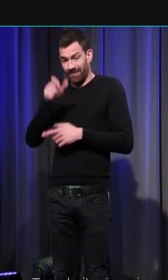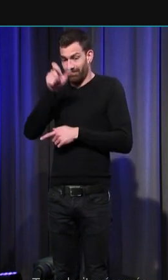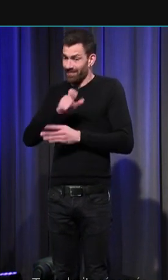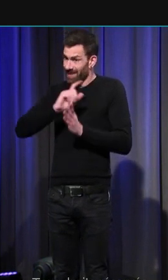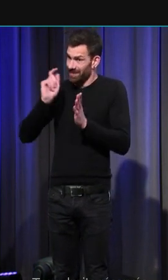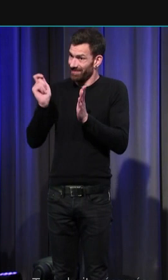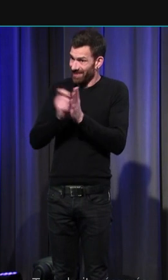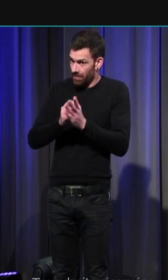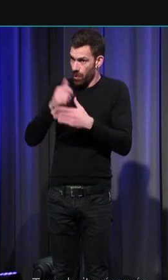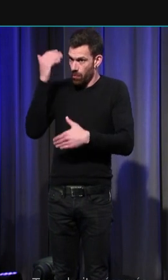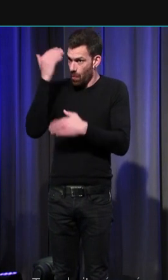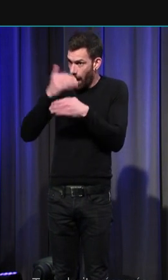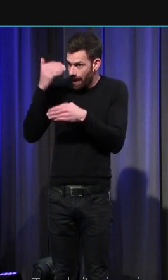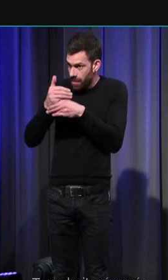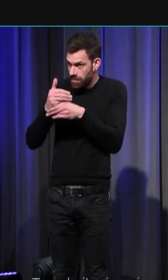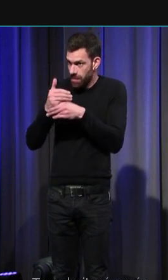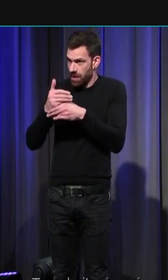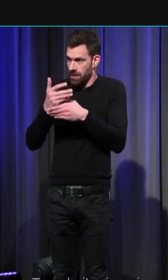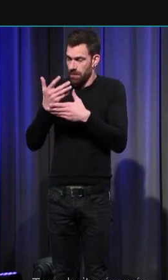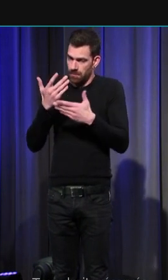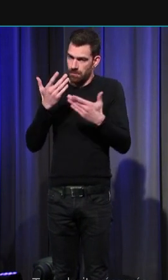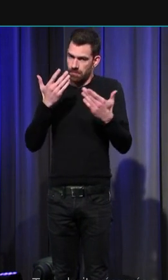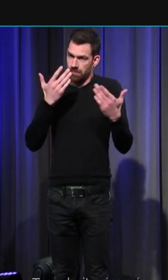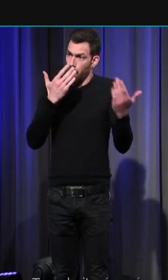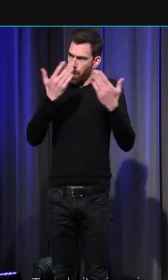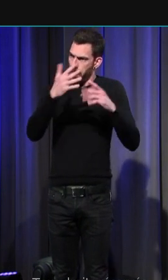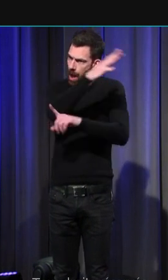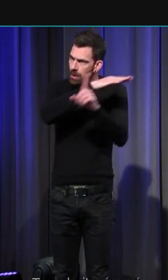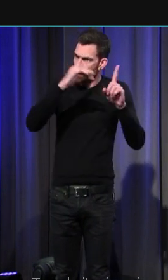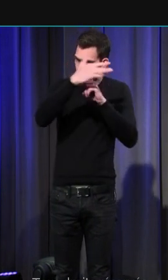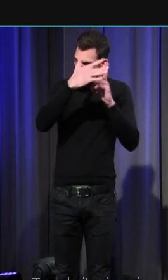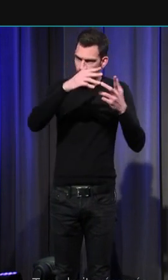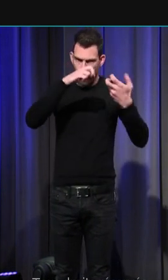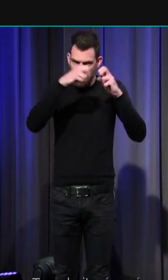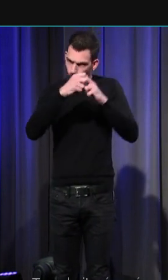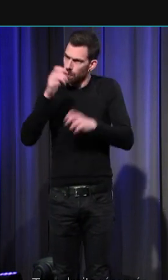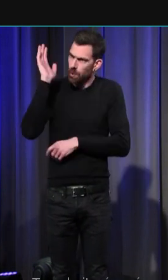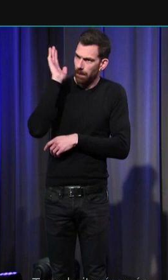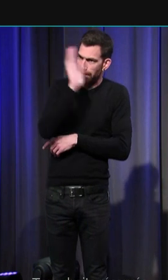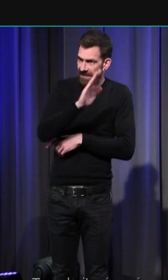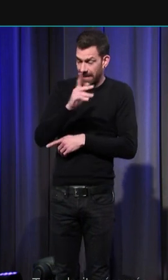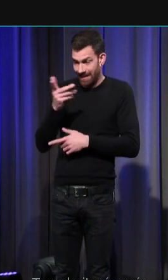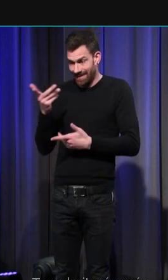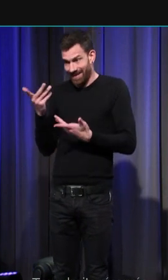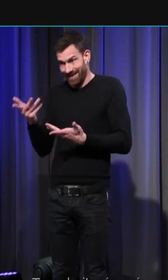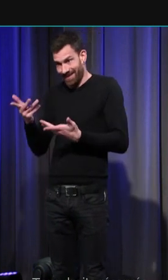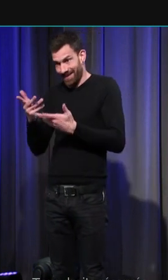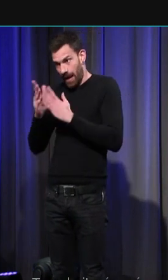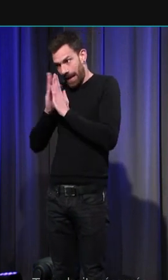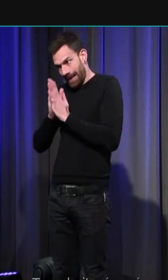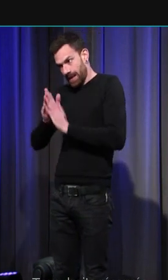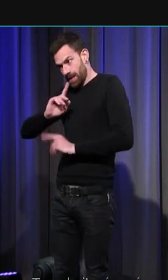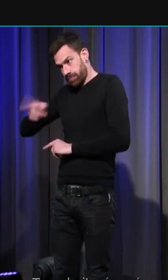aux éléments structurants de la société du Moyen-Âge qui est une